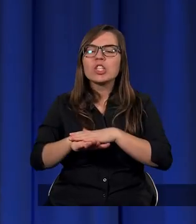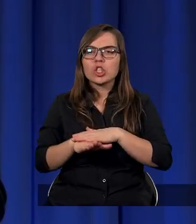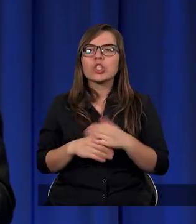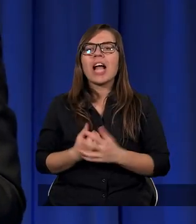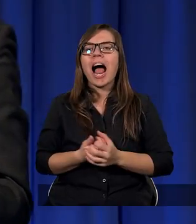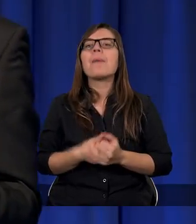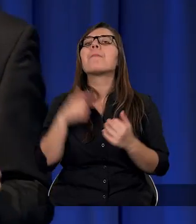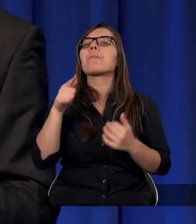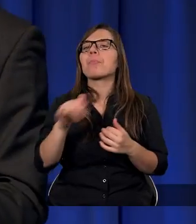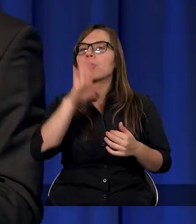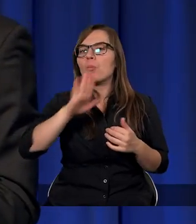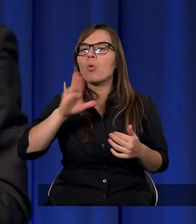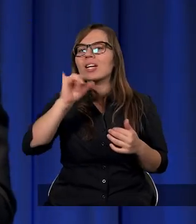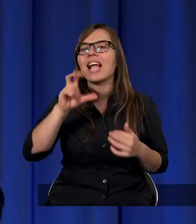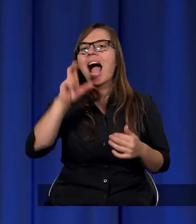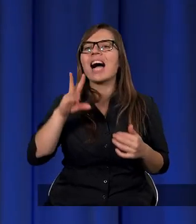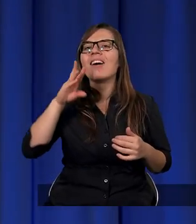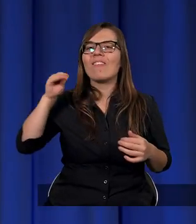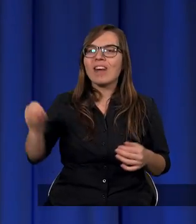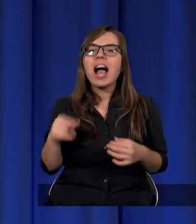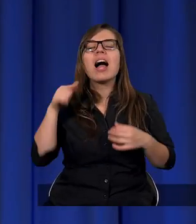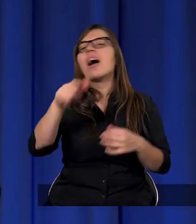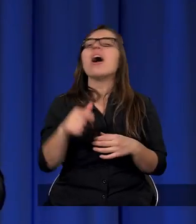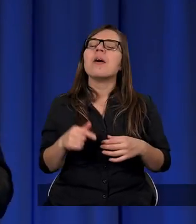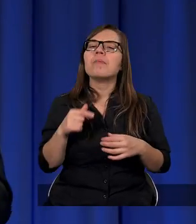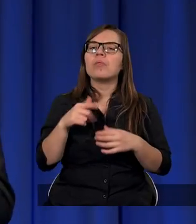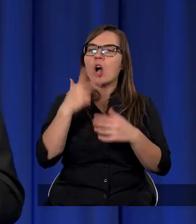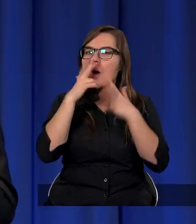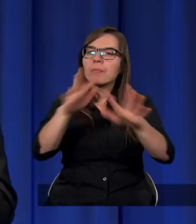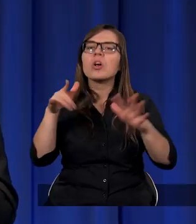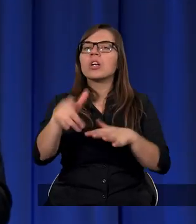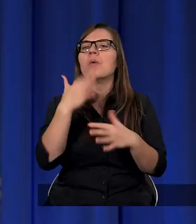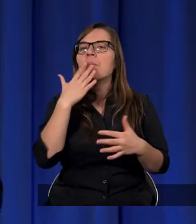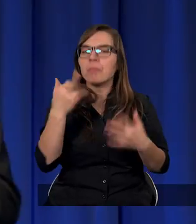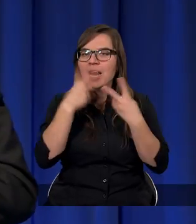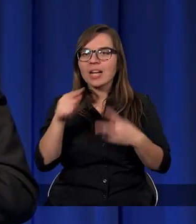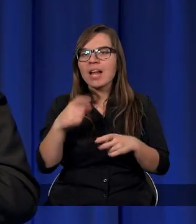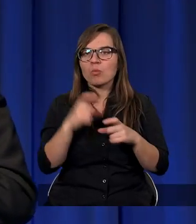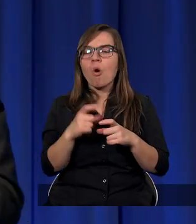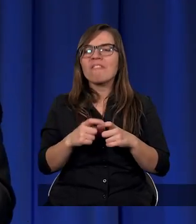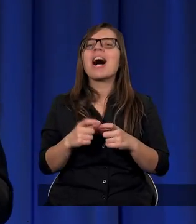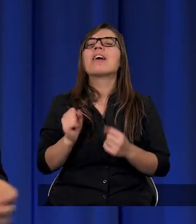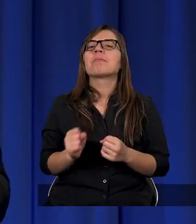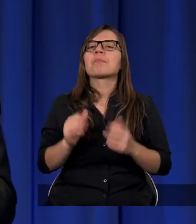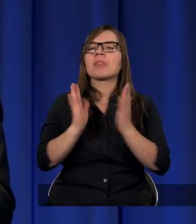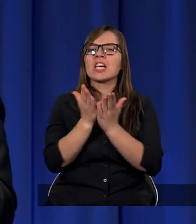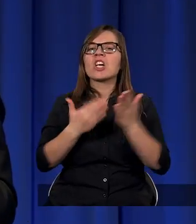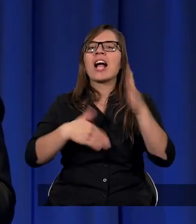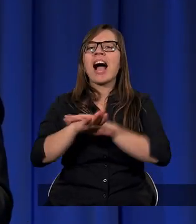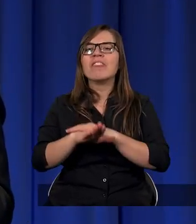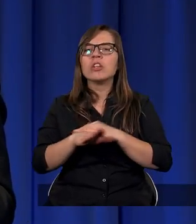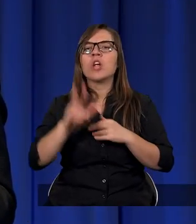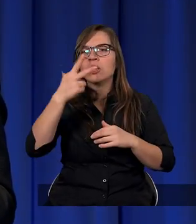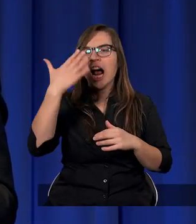Bóg, Jachwa, który objawia się Mojżeszowi w krzewie, on mówi przeczytajmy te słowa Księga Wyjścia,